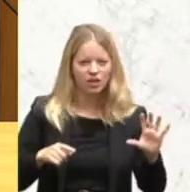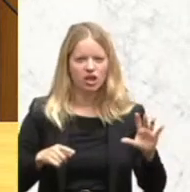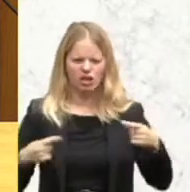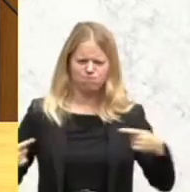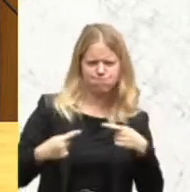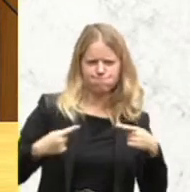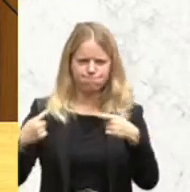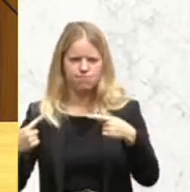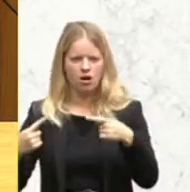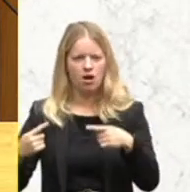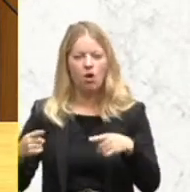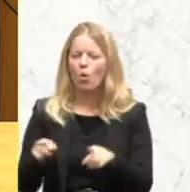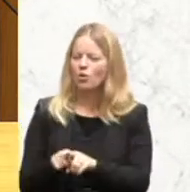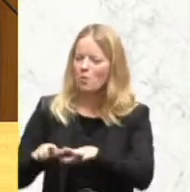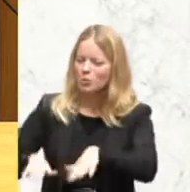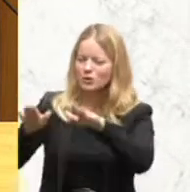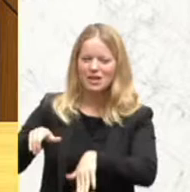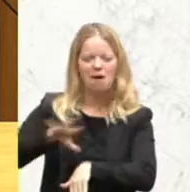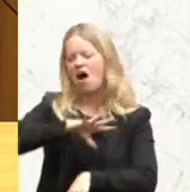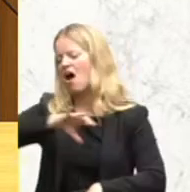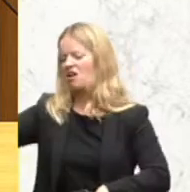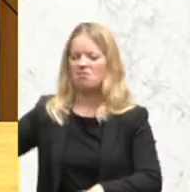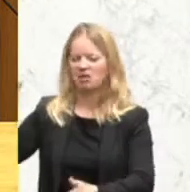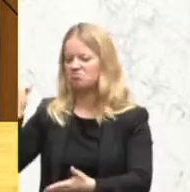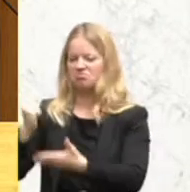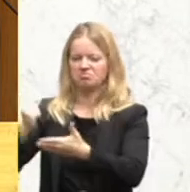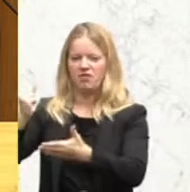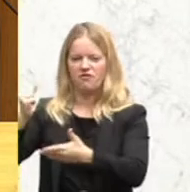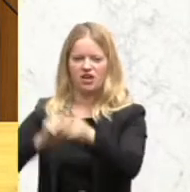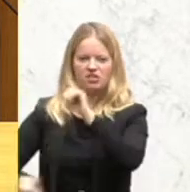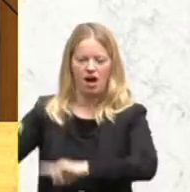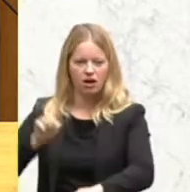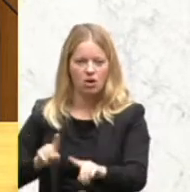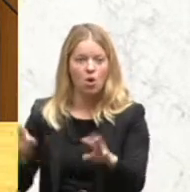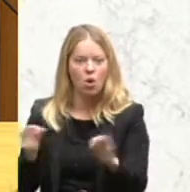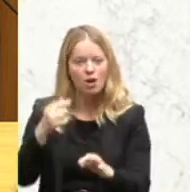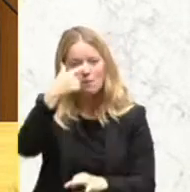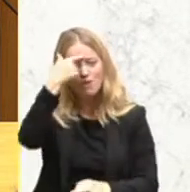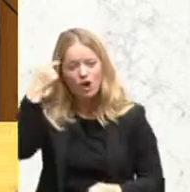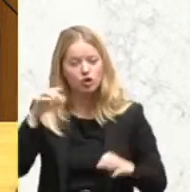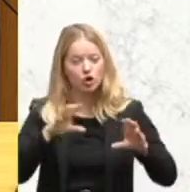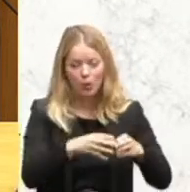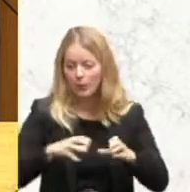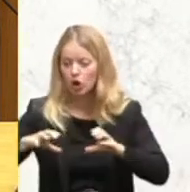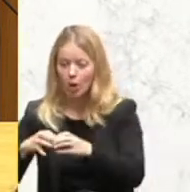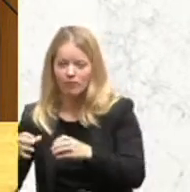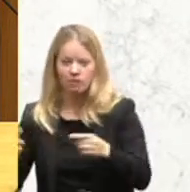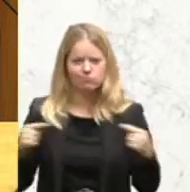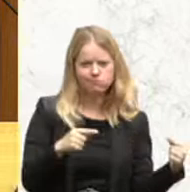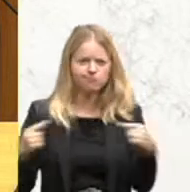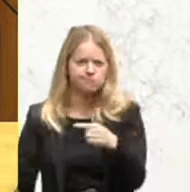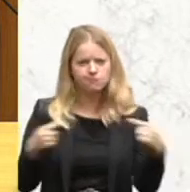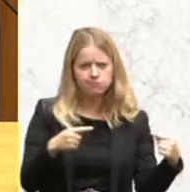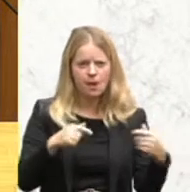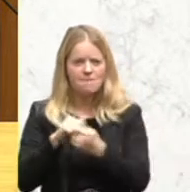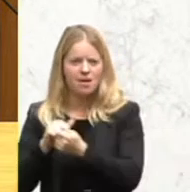Muslime unter Pauschalverdacht gestellt werden, wenn Bevölkerungsgruppen einander bekämpfen, weil der eine